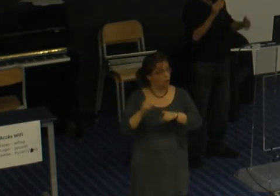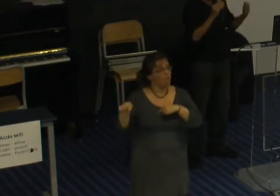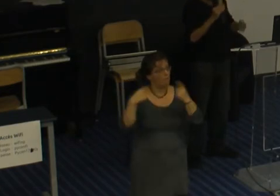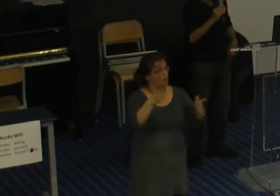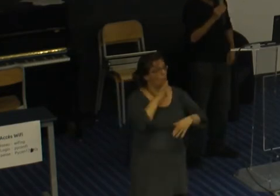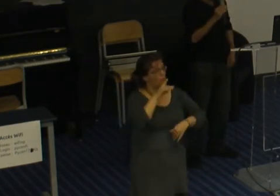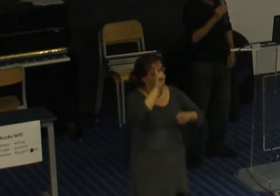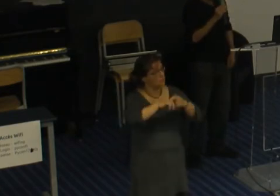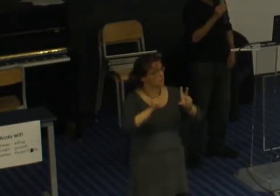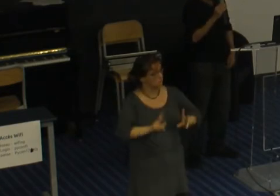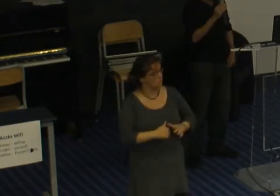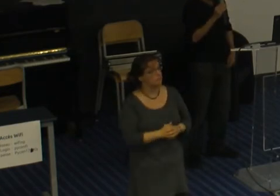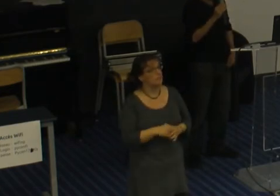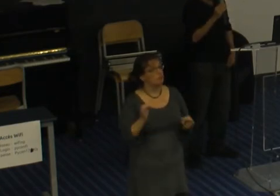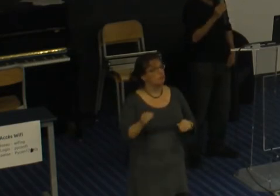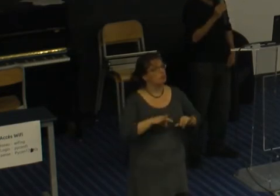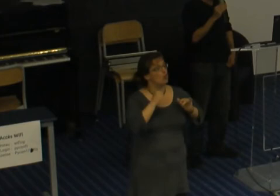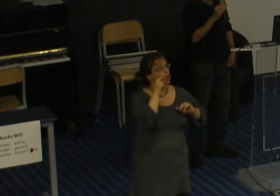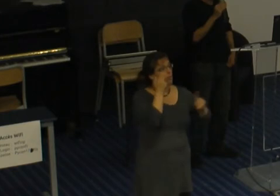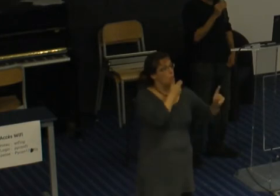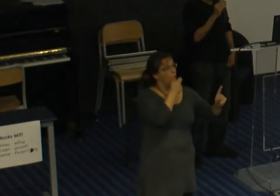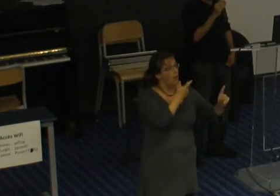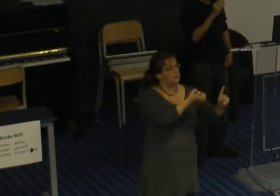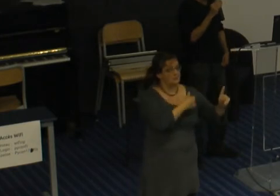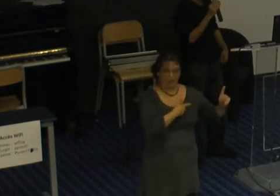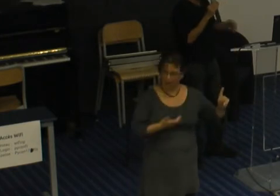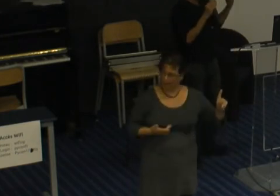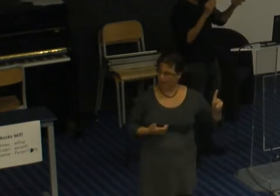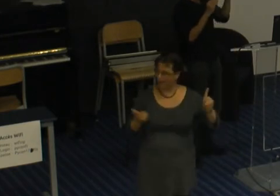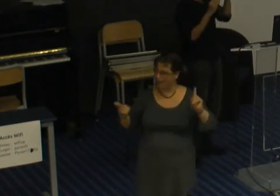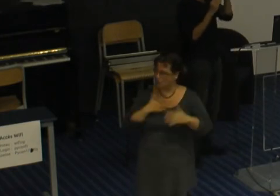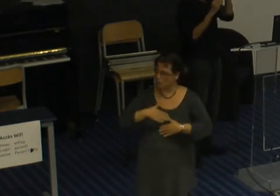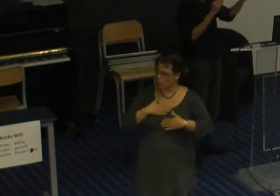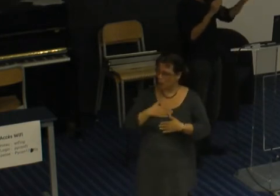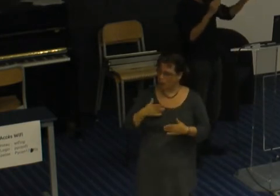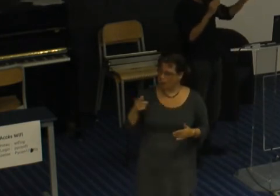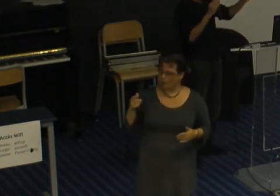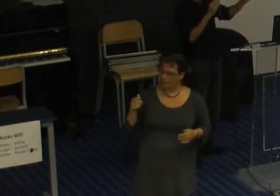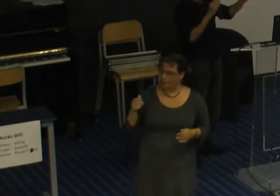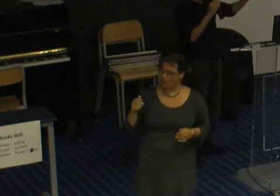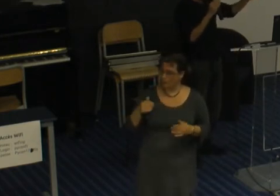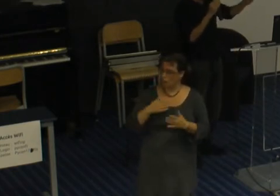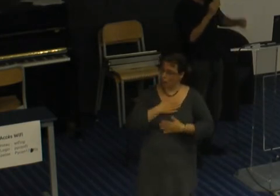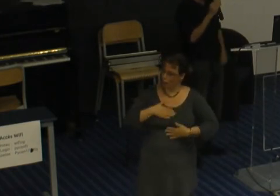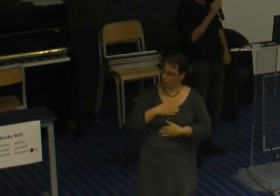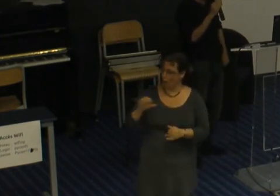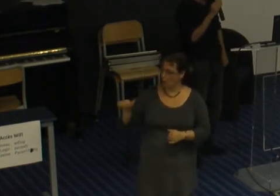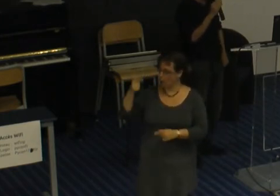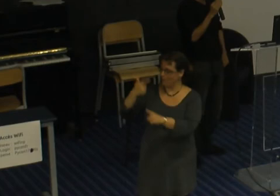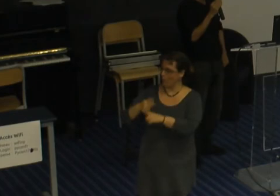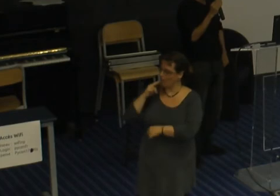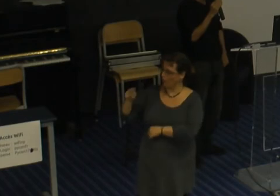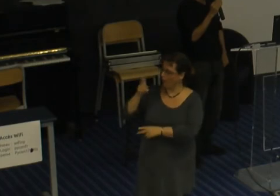jeune homme noir qui s'approche et il dit je suis content c'était le premier noir autre noir que j'ai vu dans une conférence